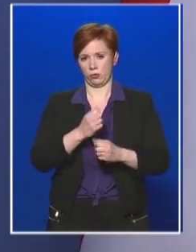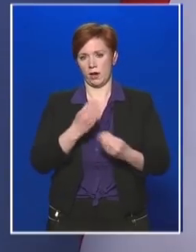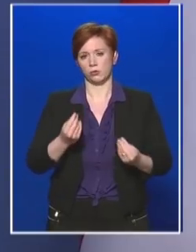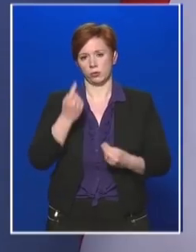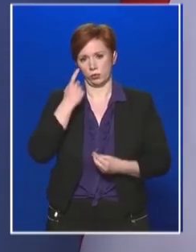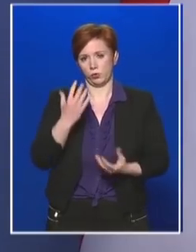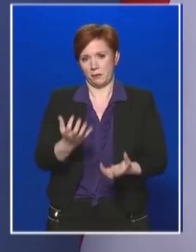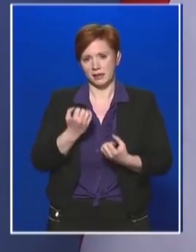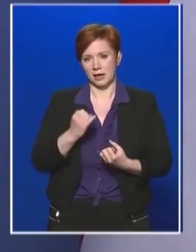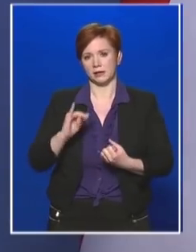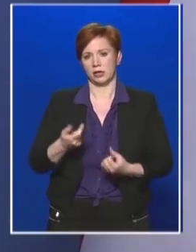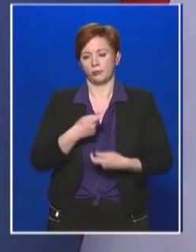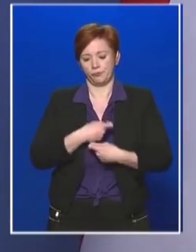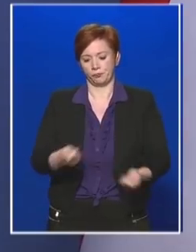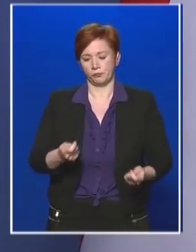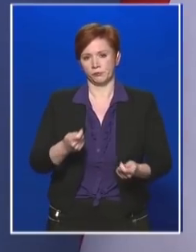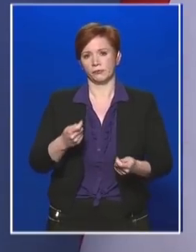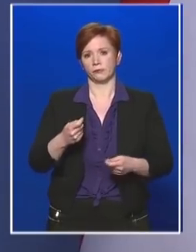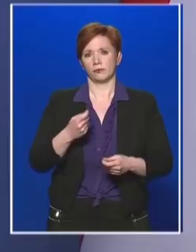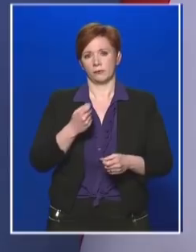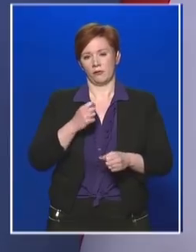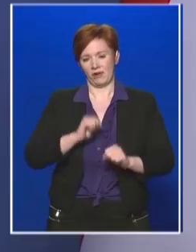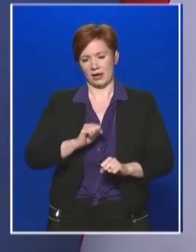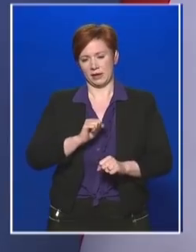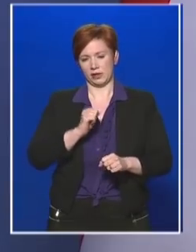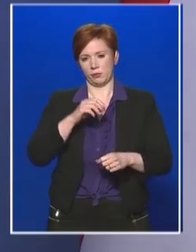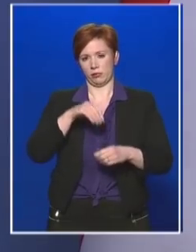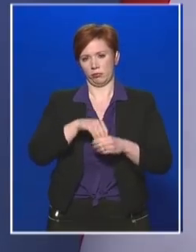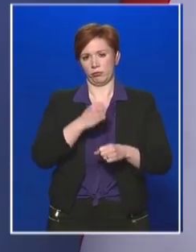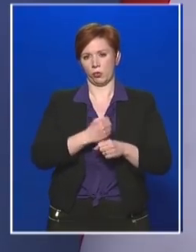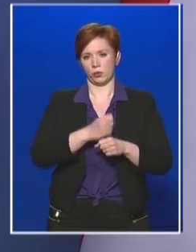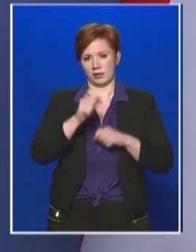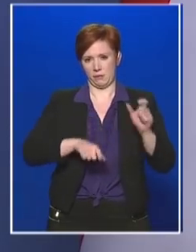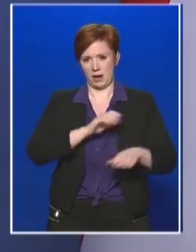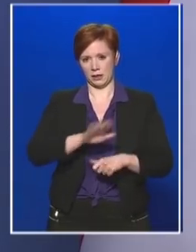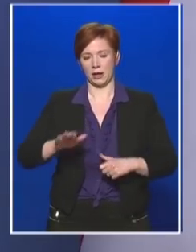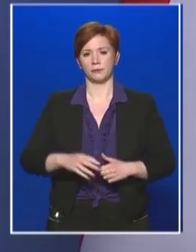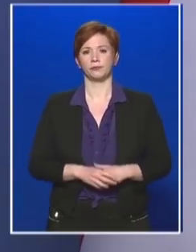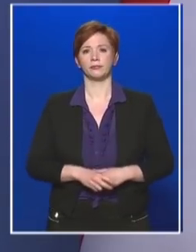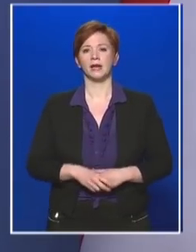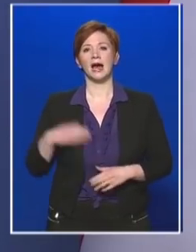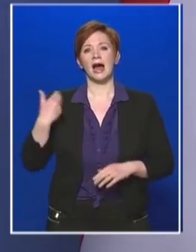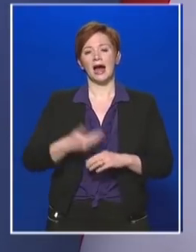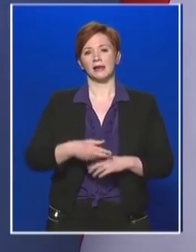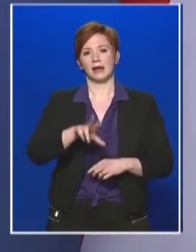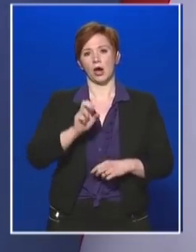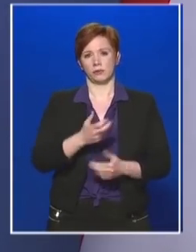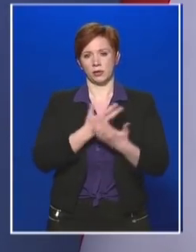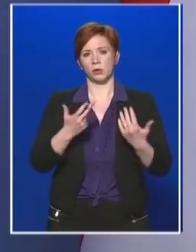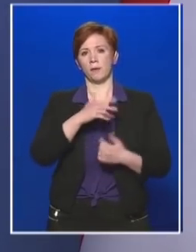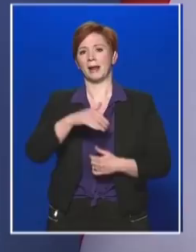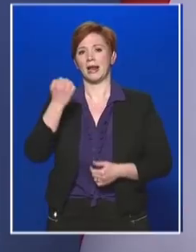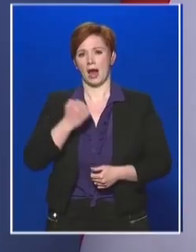tudjuk a járvány elleni védekezésben Magyarországon. Eddig mindegy 380 milliárd forintot